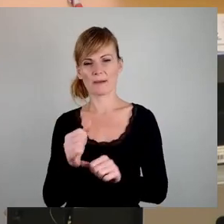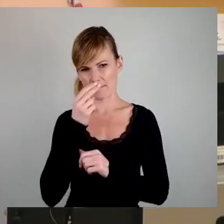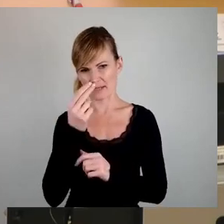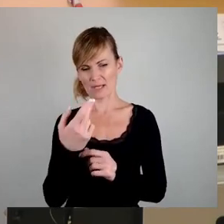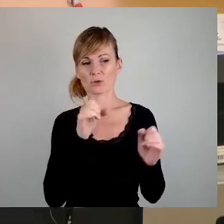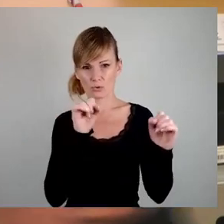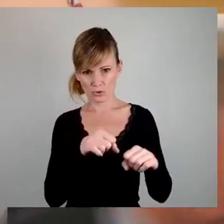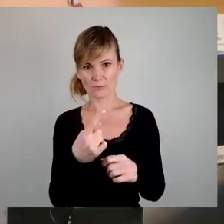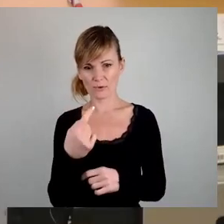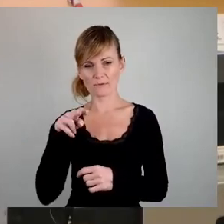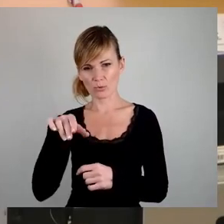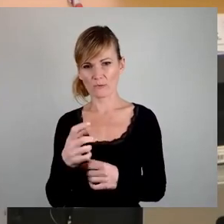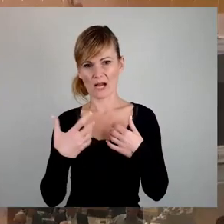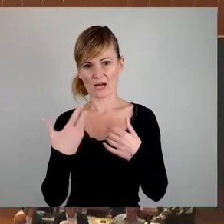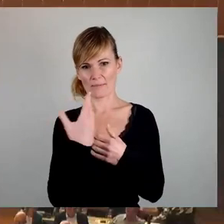der Vonovia. Vielen Dank.